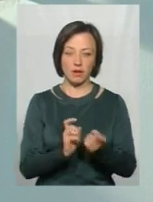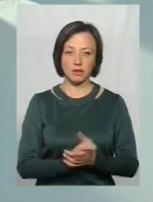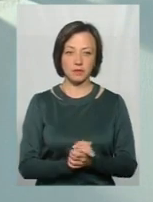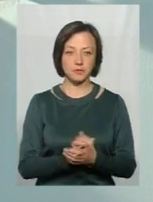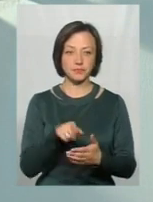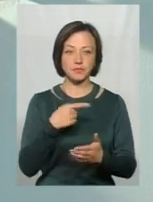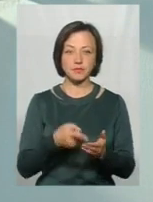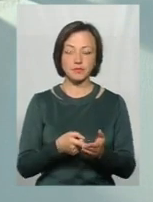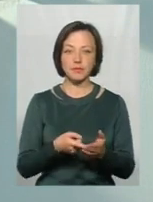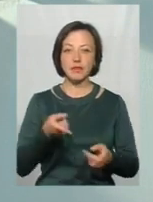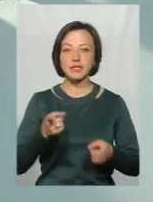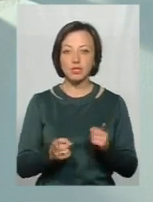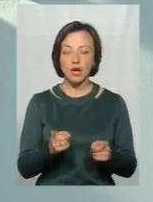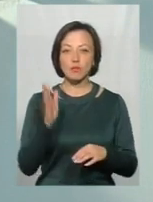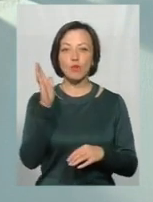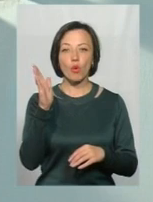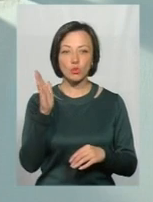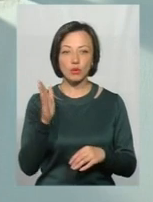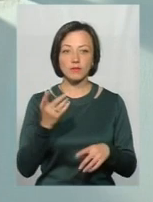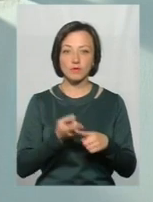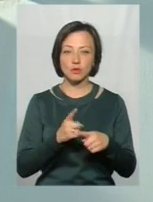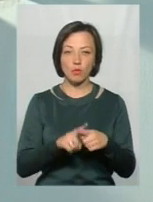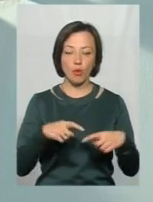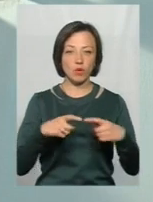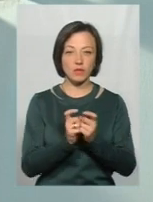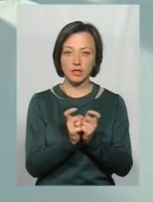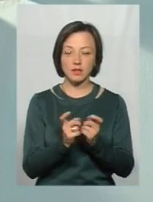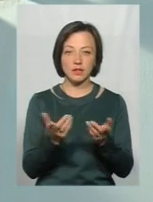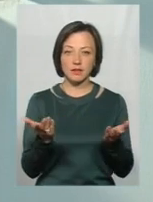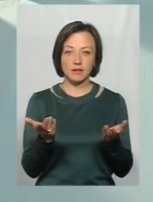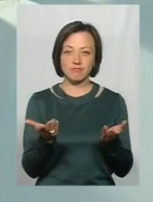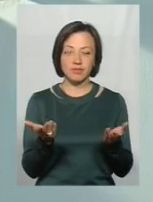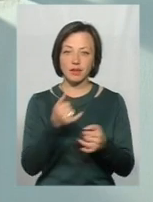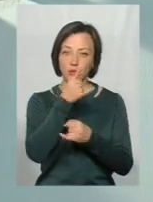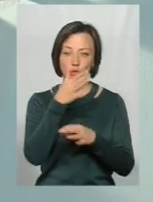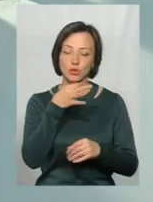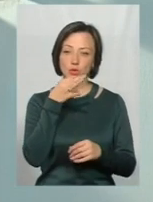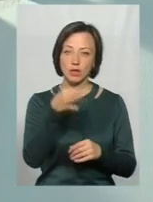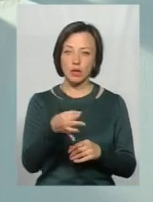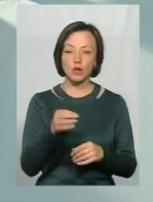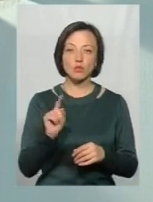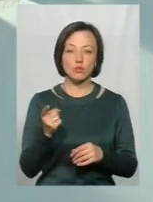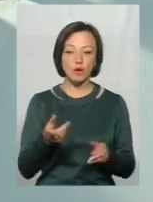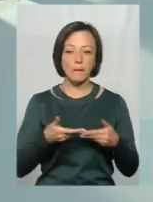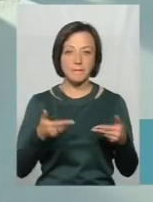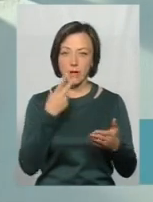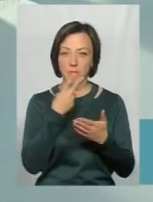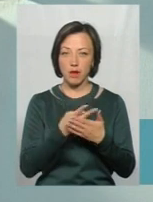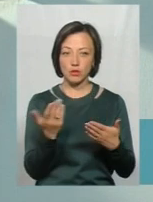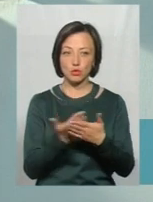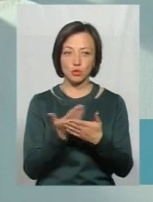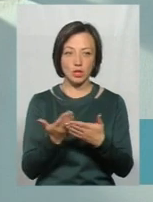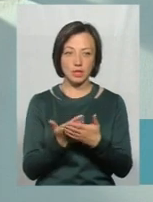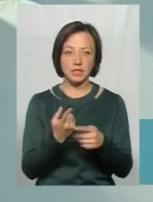Звичайно, що прогнози в даному конфлікті річ є невдячна, тому що те, що ми бачили сюжет,